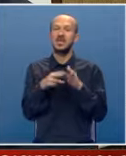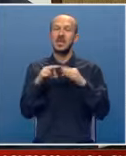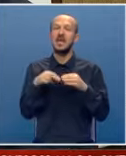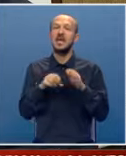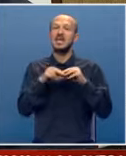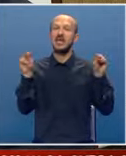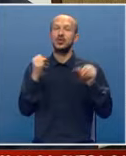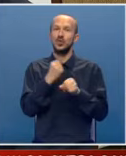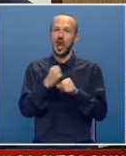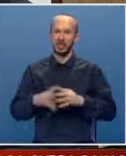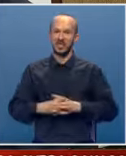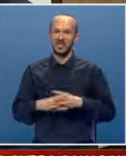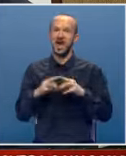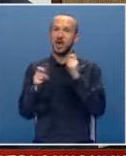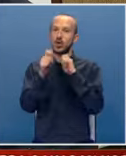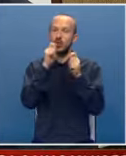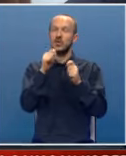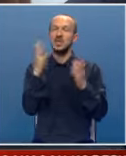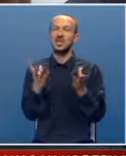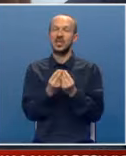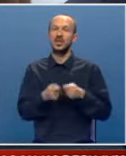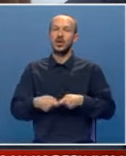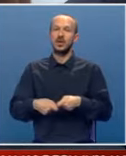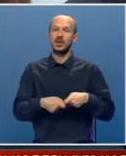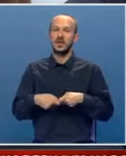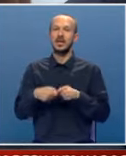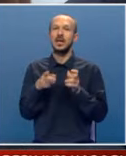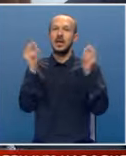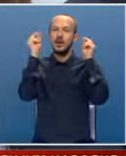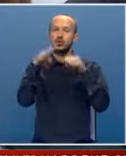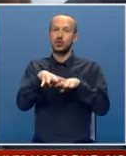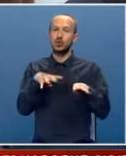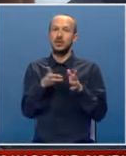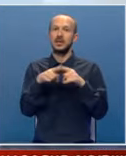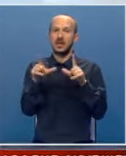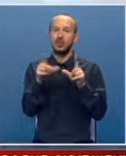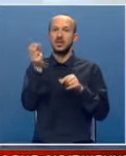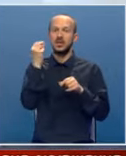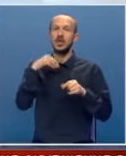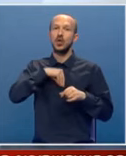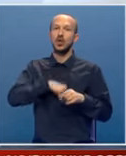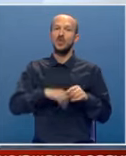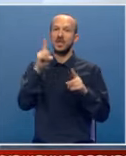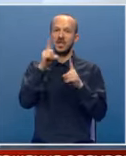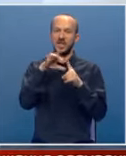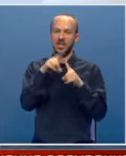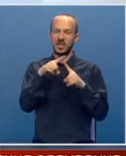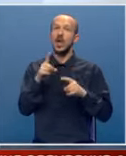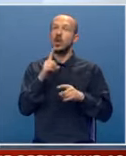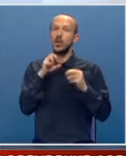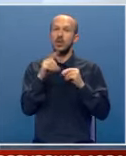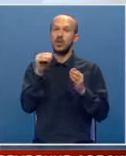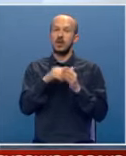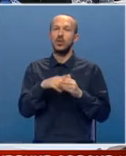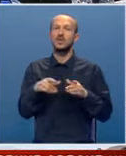izdavačku djelatnost, a dogovorena je zajednička organizacija naučnog skupa na temu Srpski duhovni identitet koji bi